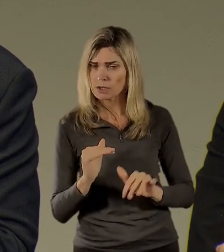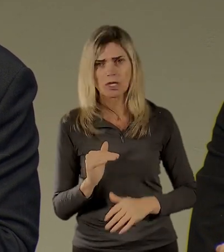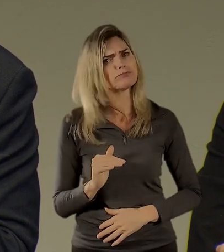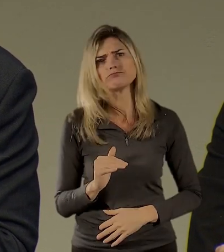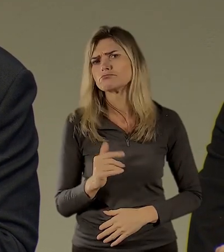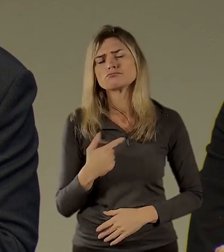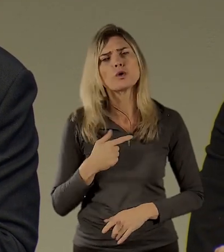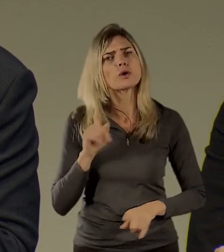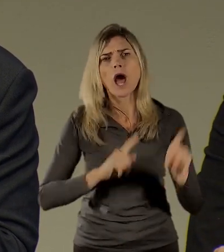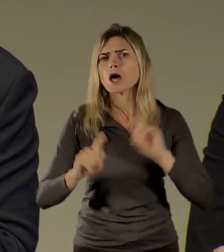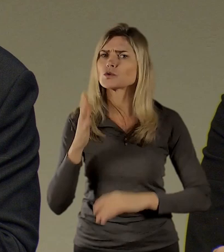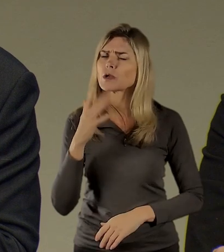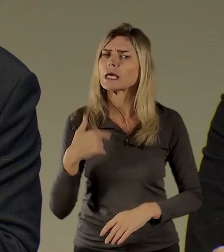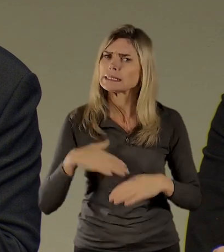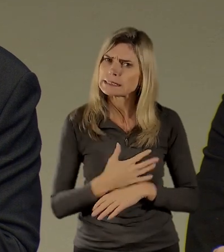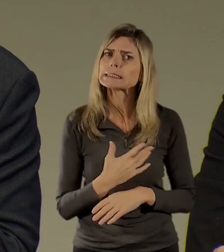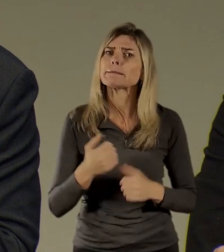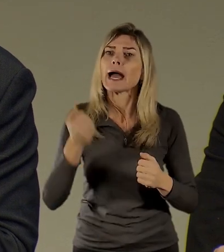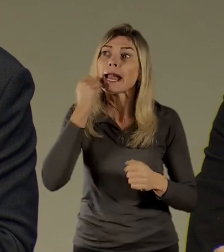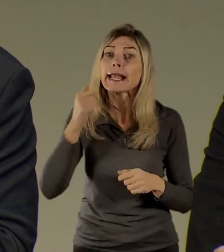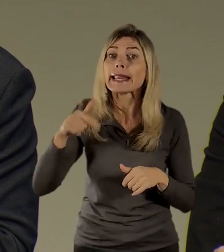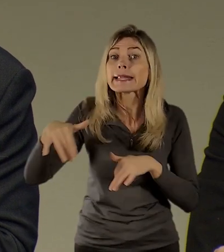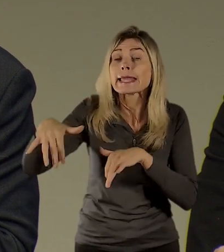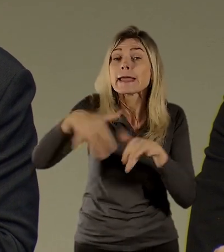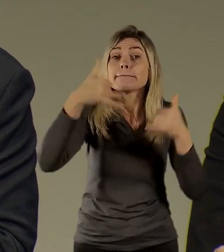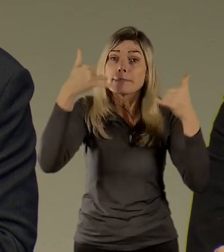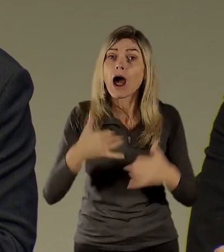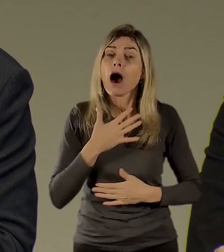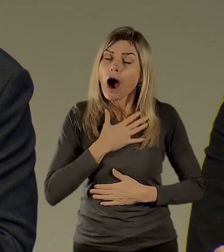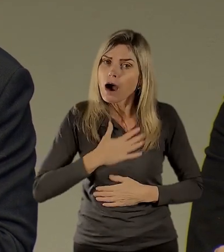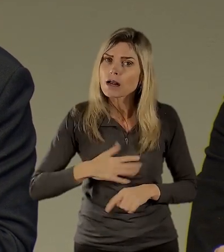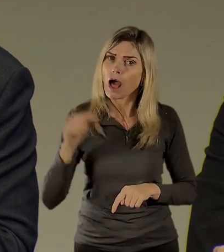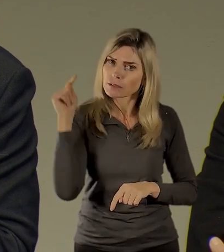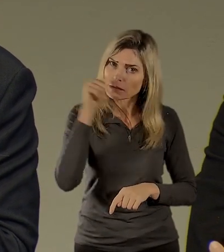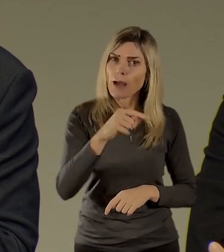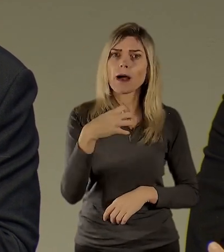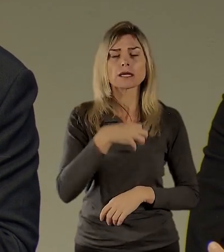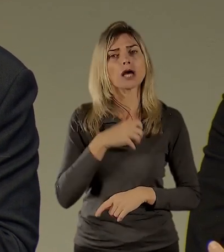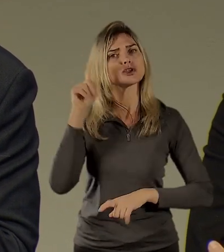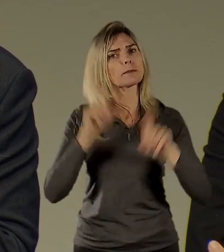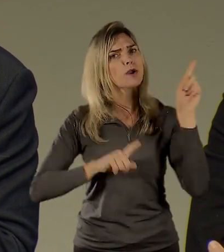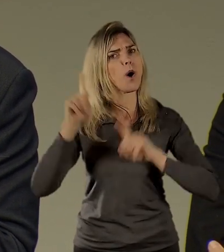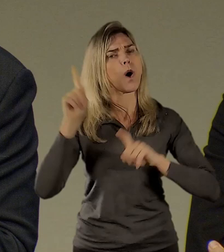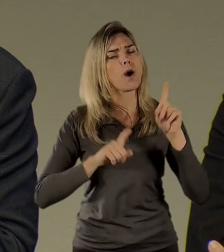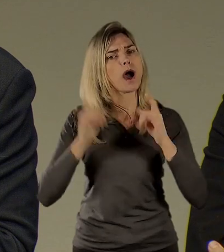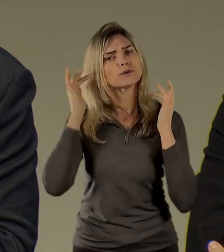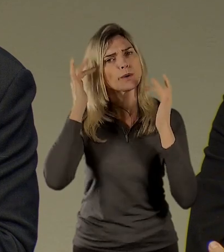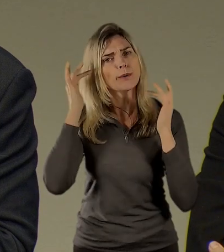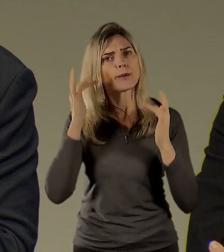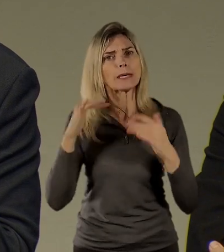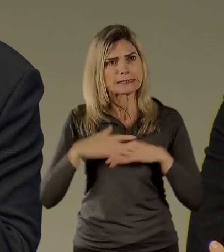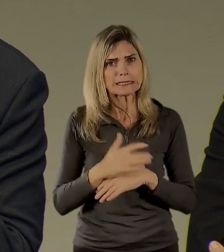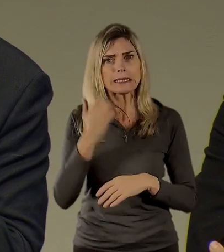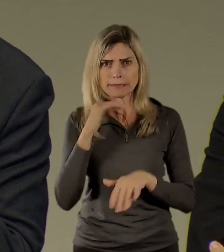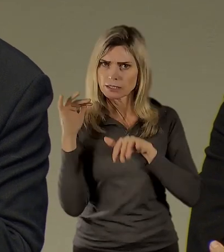překvapení tím, kolik vlastně tam chodí Pražanů jako na procházky, zejména o těch víkendech. A to je skutečně poměrně jako frekventované